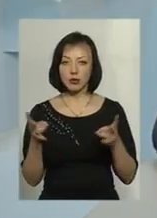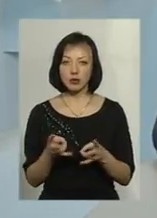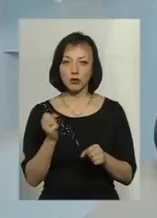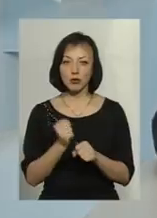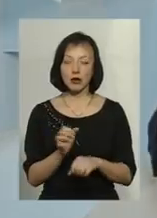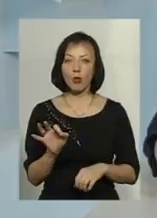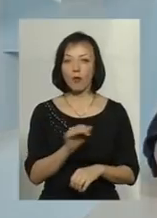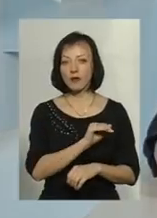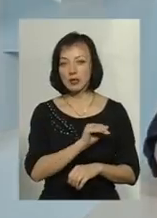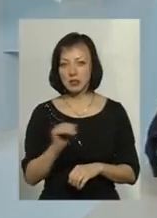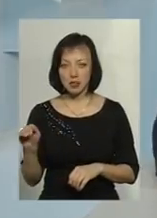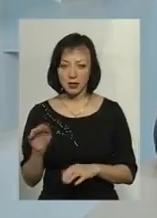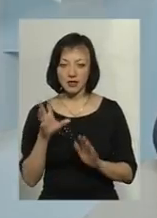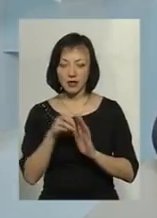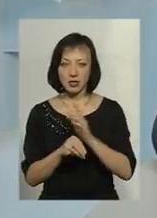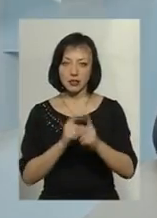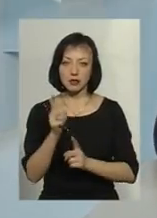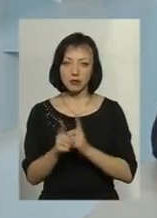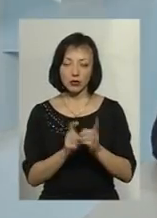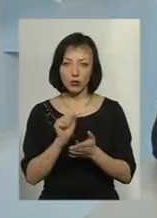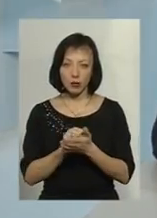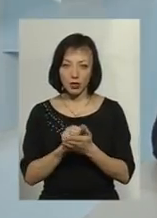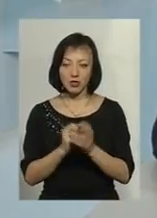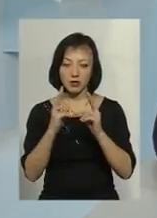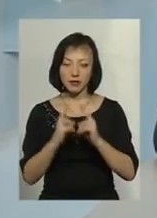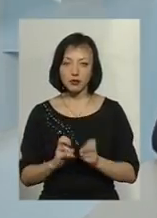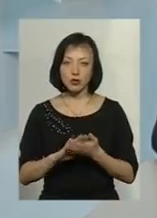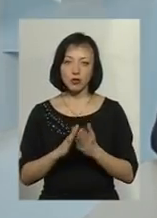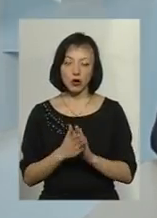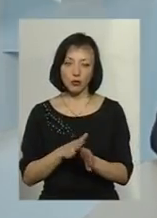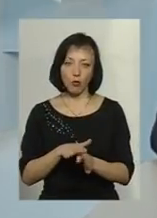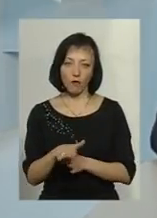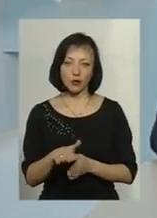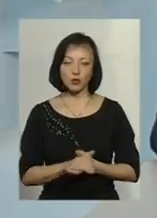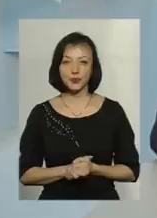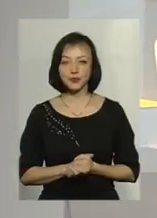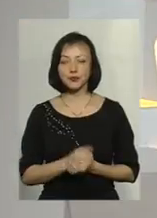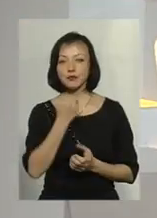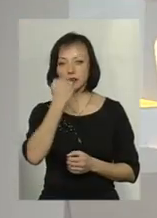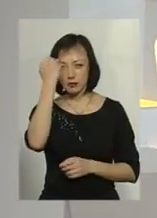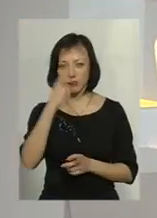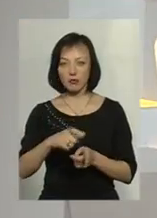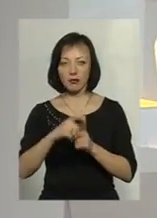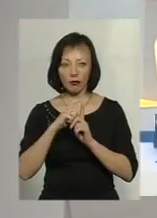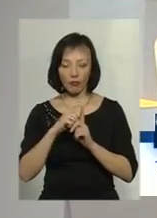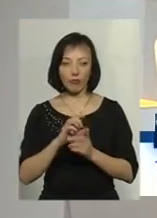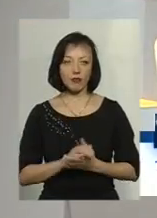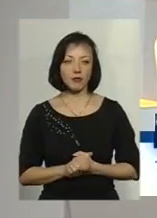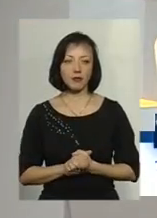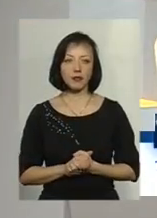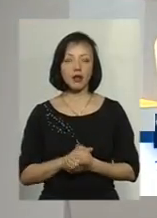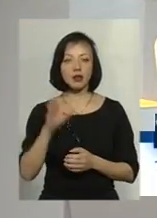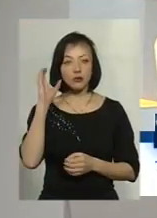офіційно, з внесенням змін документації, з вивченням ситуації по місцю. Дякую за відповідь. 61-90